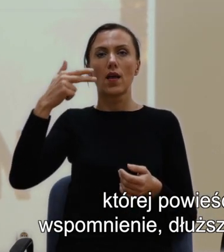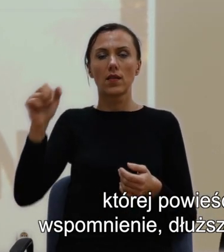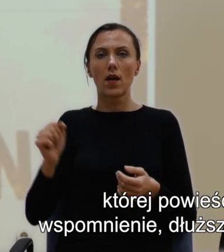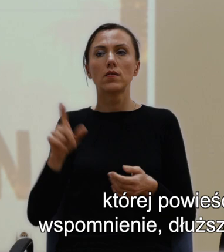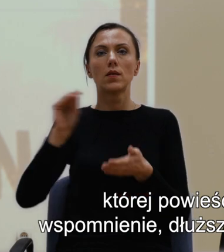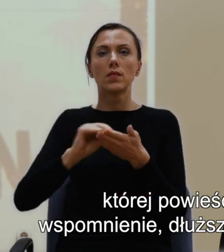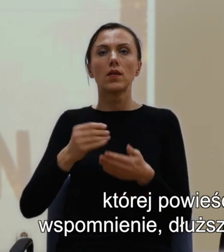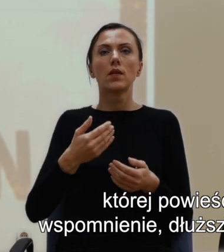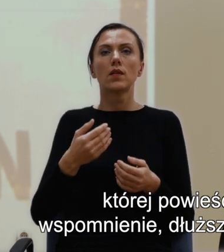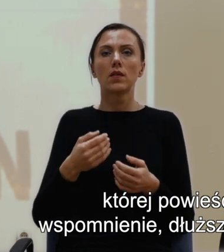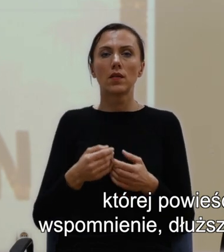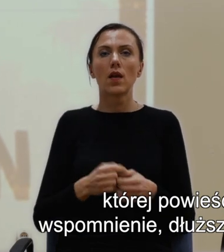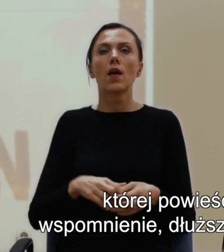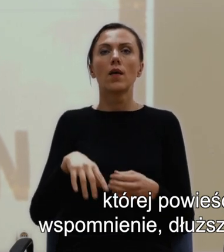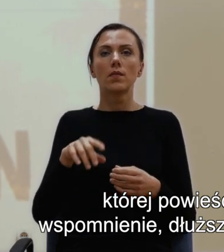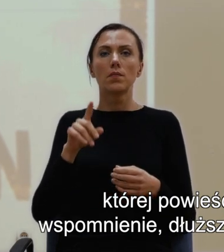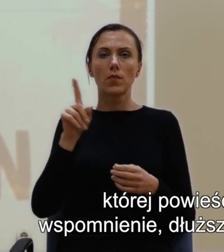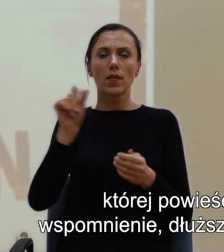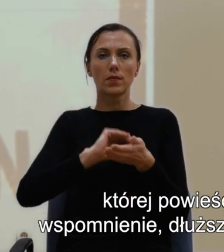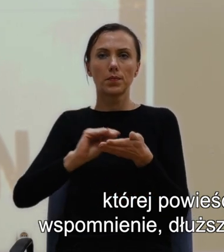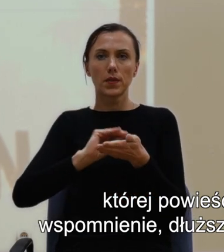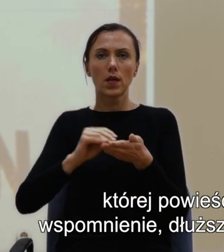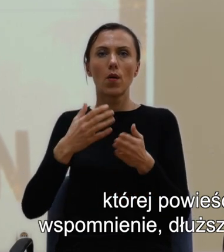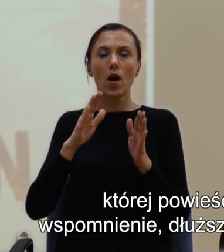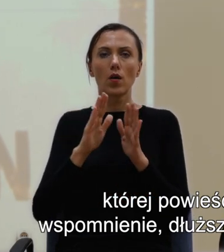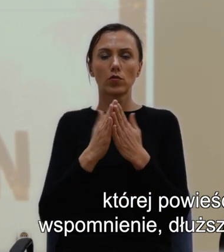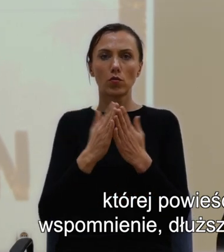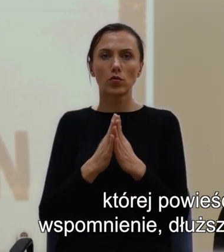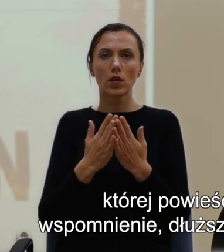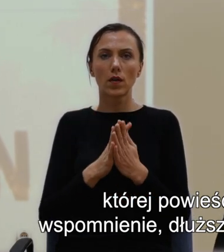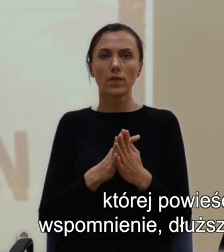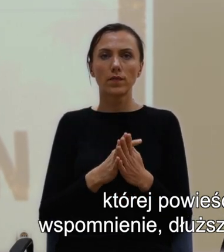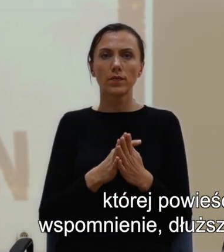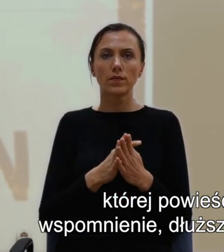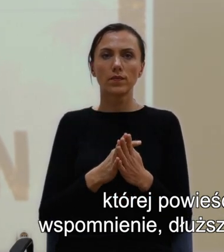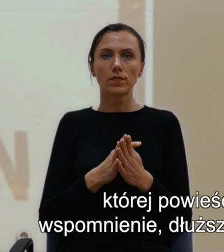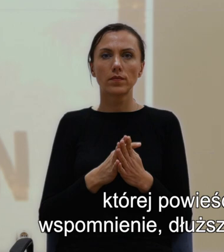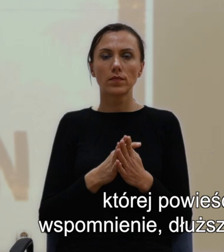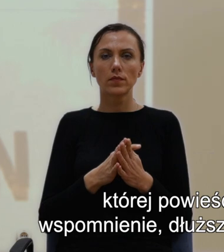i powieść jest to tak naprawdę